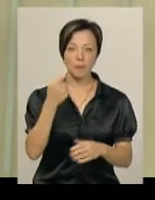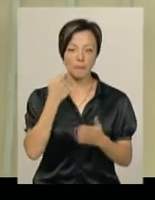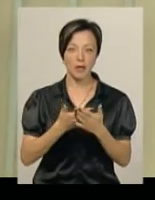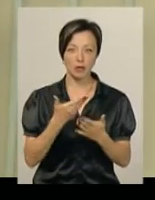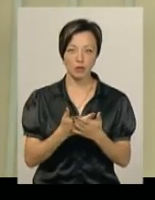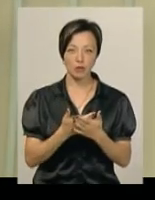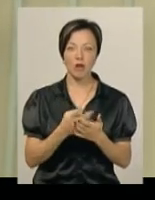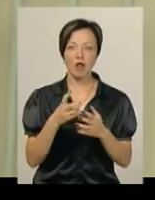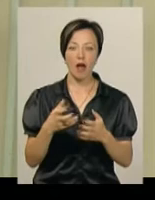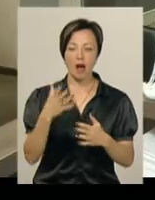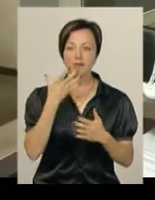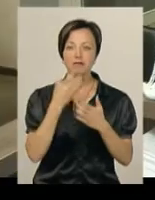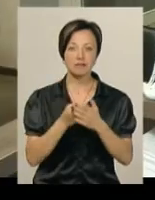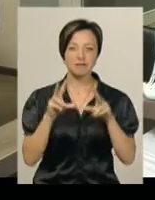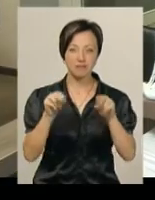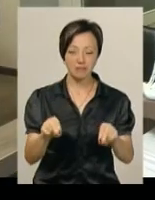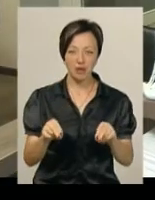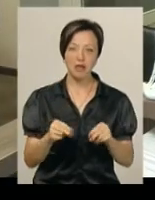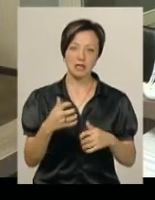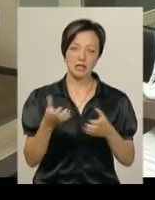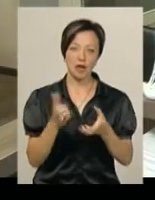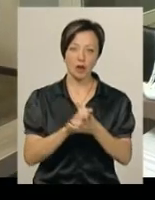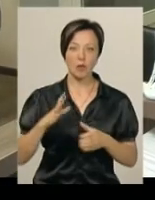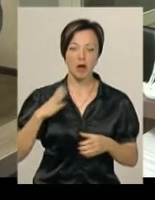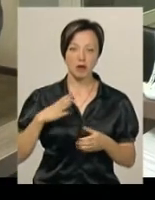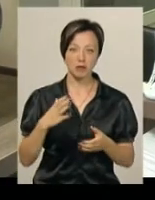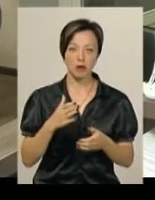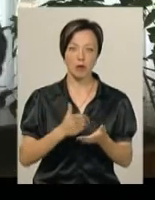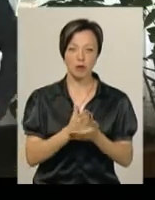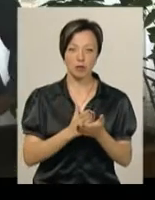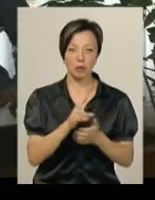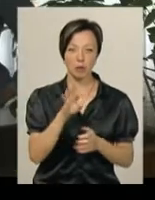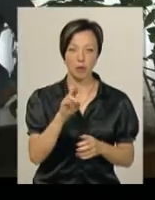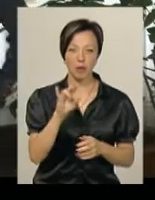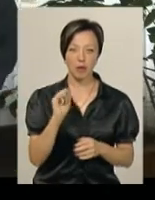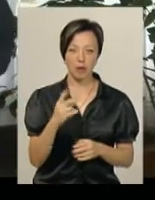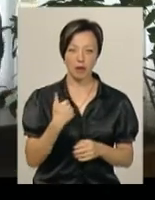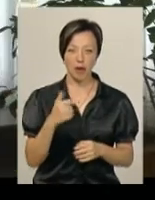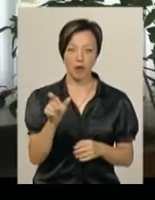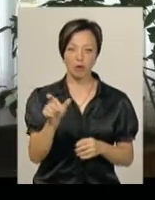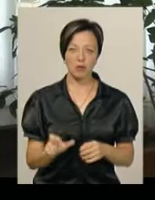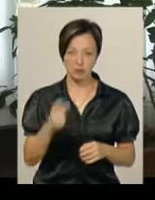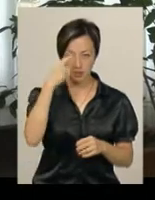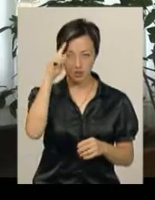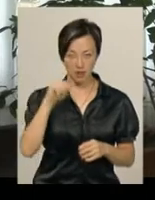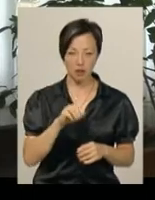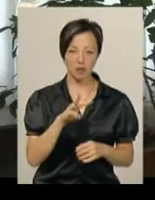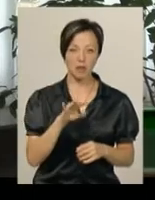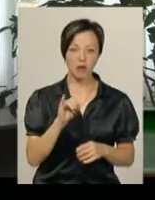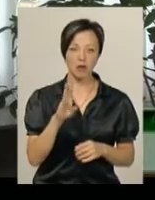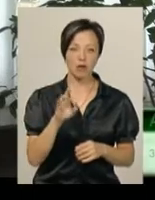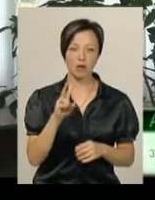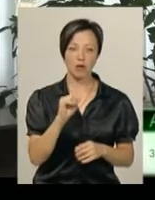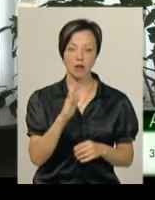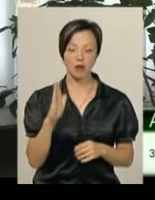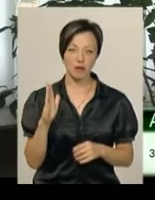у скоєній ДТП на поруки. Серед них знайомий екс-посадовця Андрій Попик. Я як людина, яка знав Романа Миколаєва, як знав його